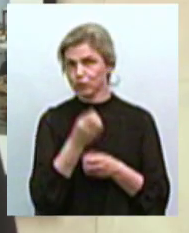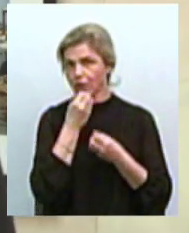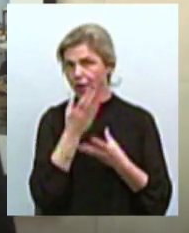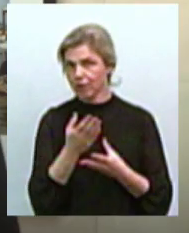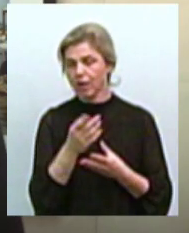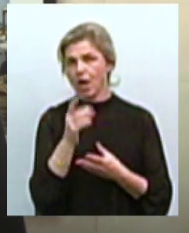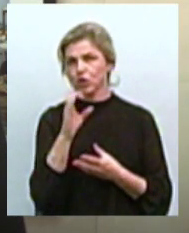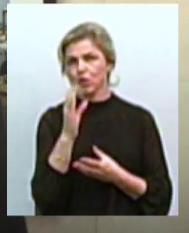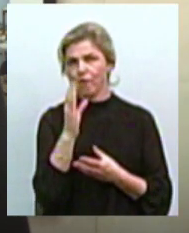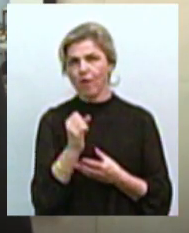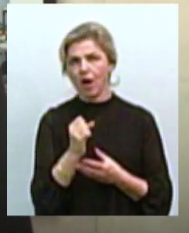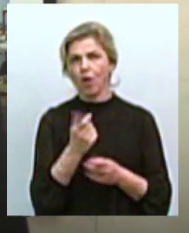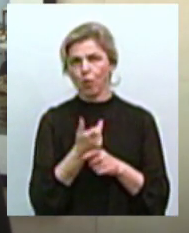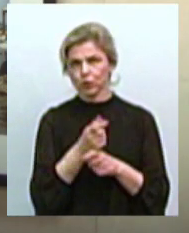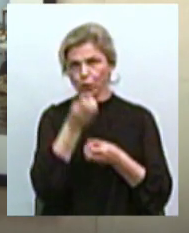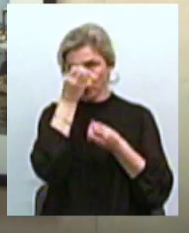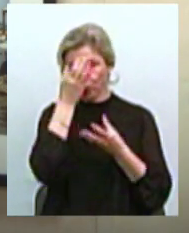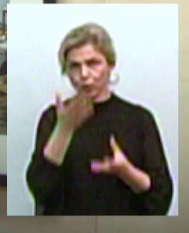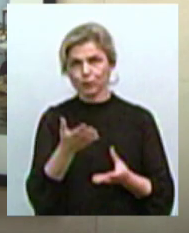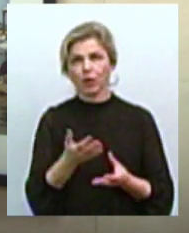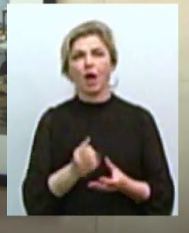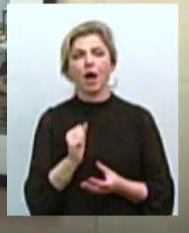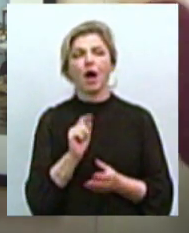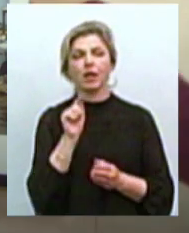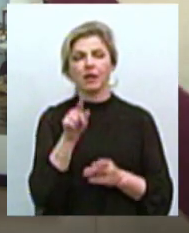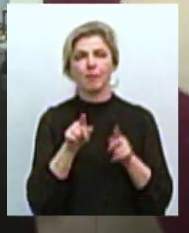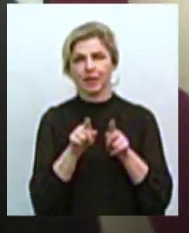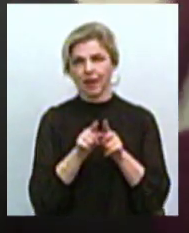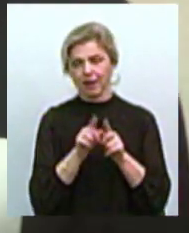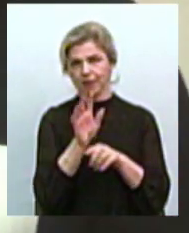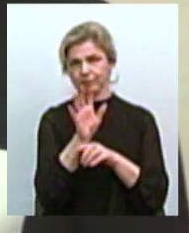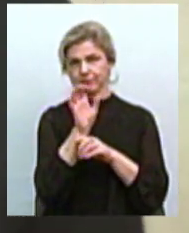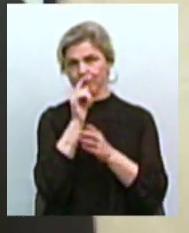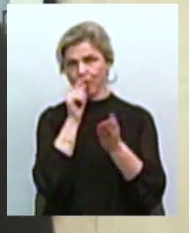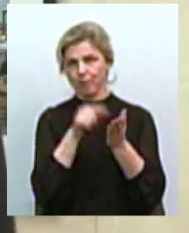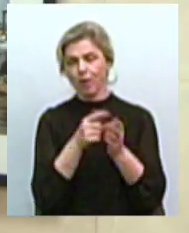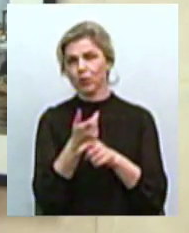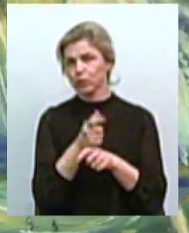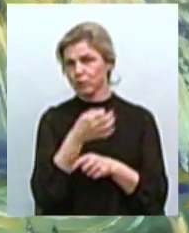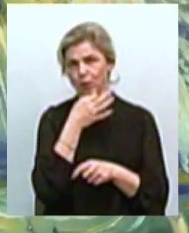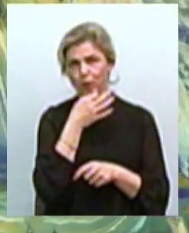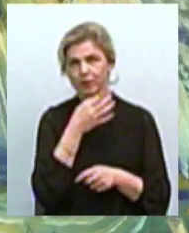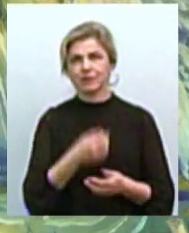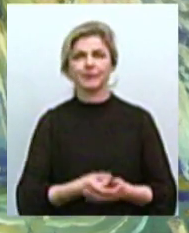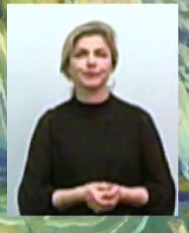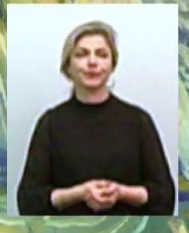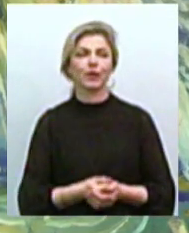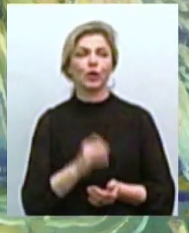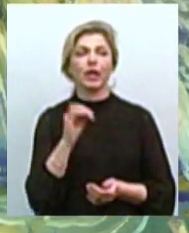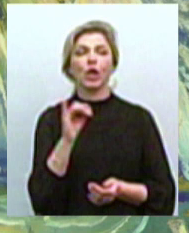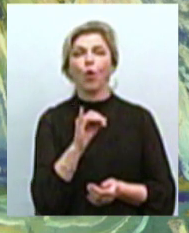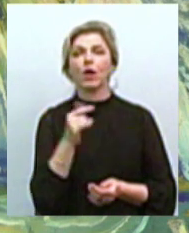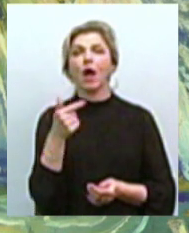Сова сама по собі виглядає дуже розумною. А там ще в такий ракурс потрапили, що дуже сподобалось». Ігор Гармашов